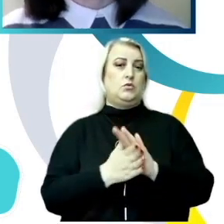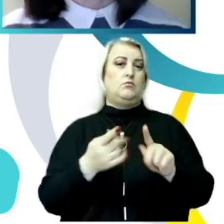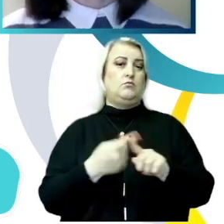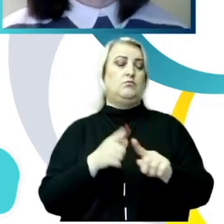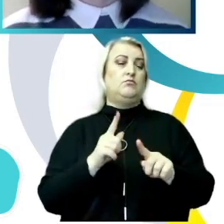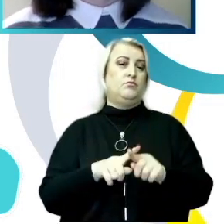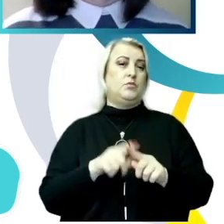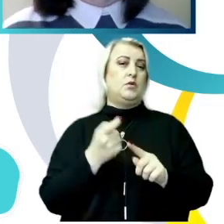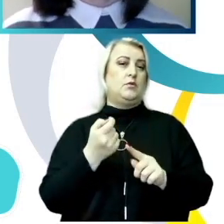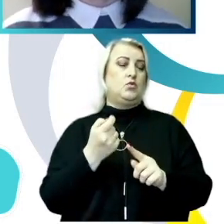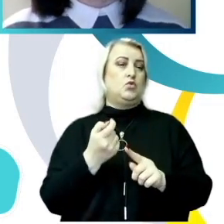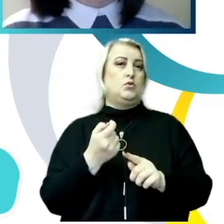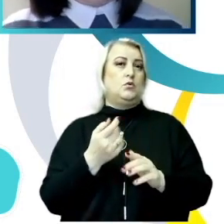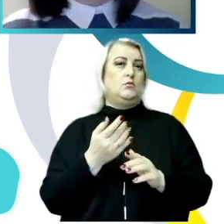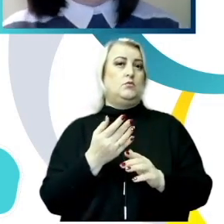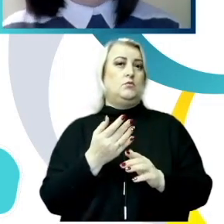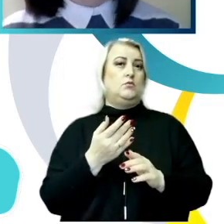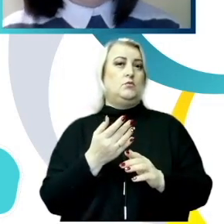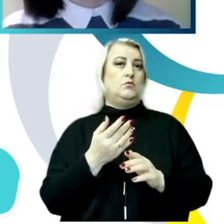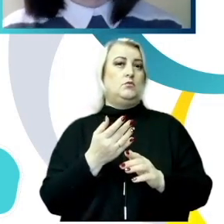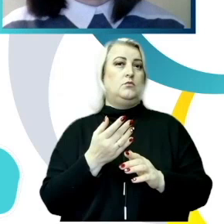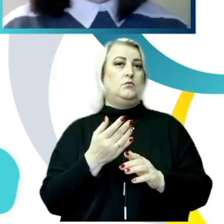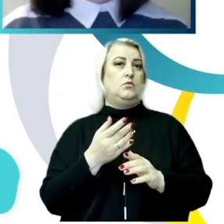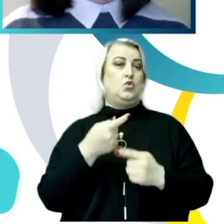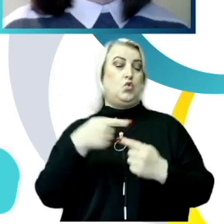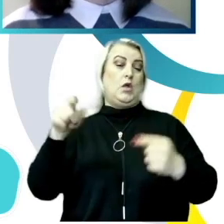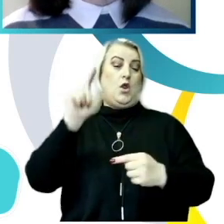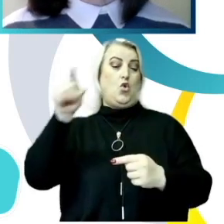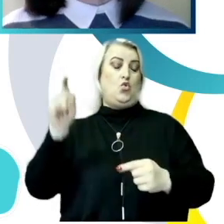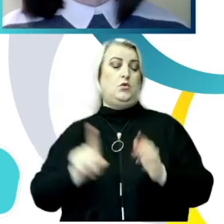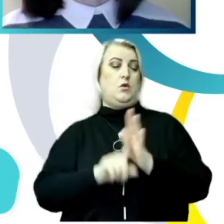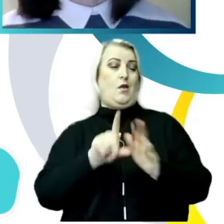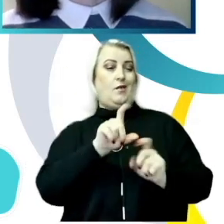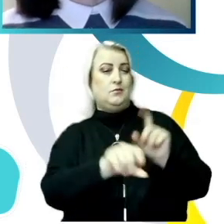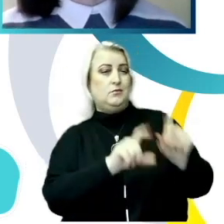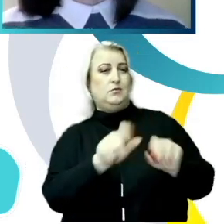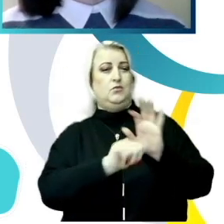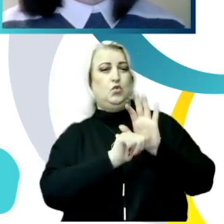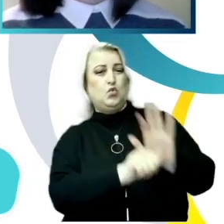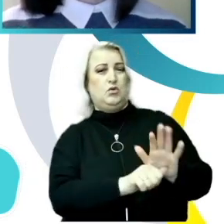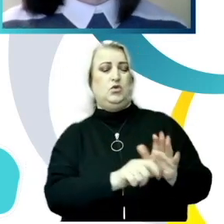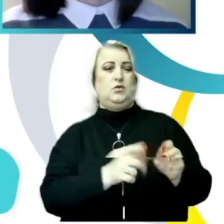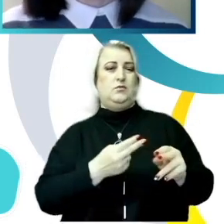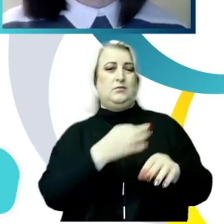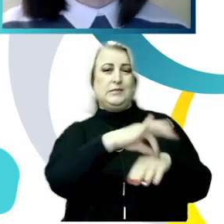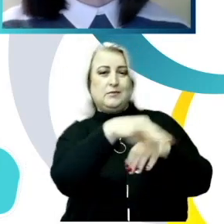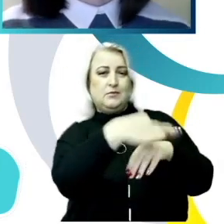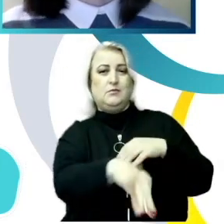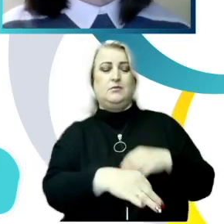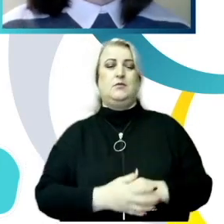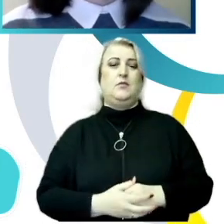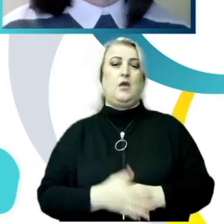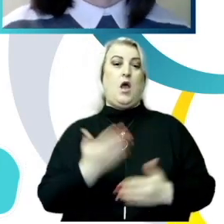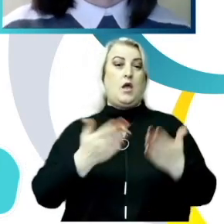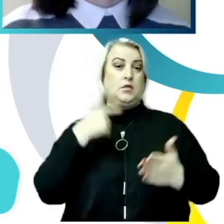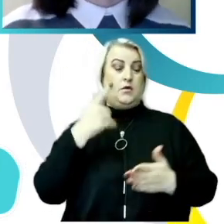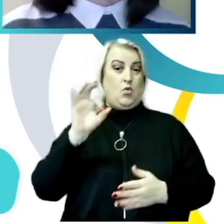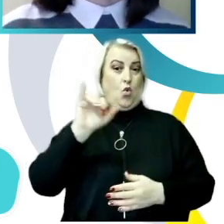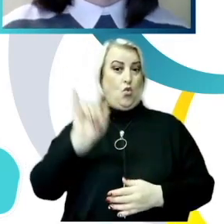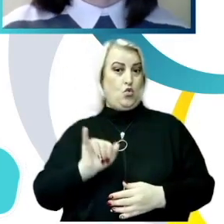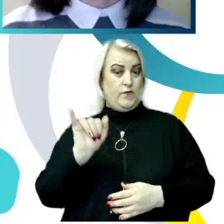predispune spre abuz din partea altor persoane. Pe de altă parte, dacă noi vorbim despre universități, aici